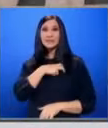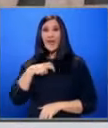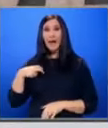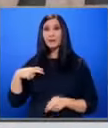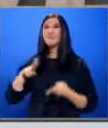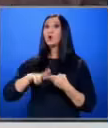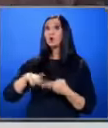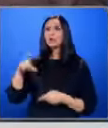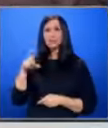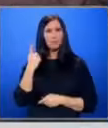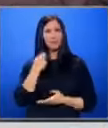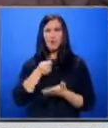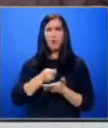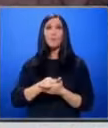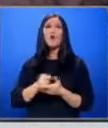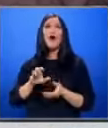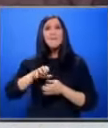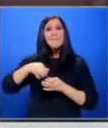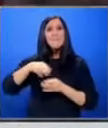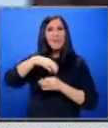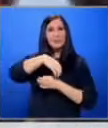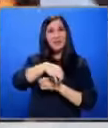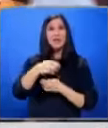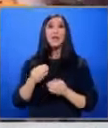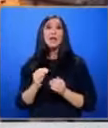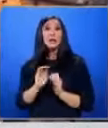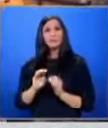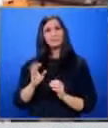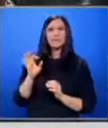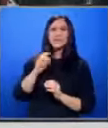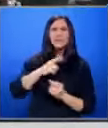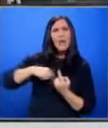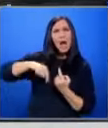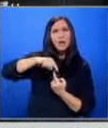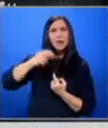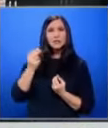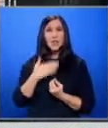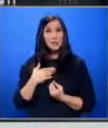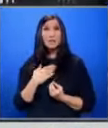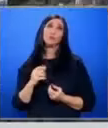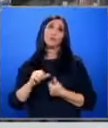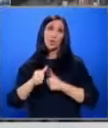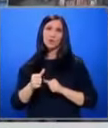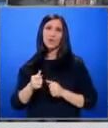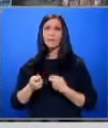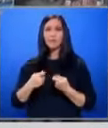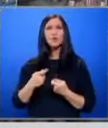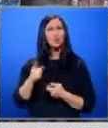Станичич Първо купува мандарини За кръгляне на цената има, но то е за улеснение при самото пазаруване